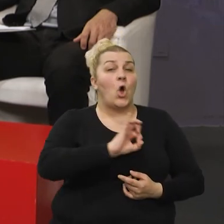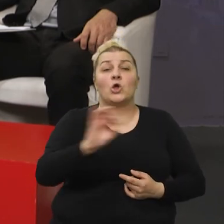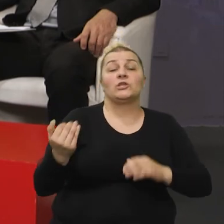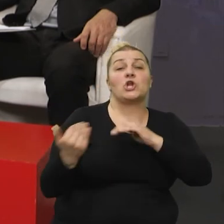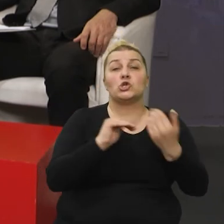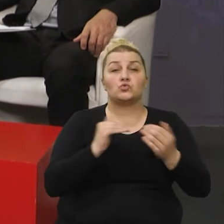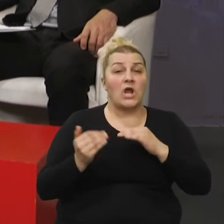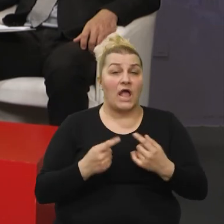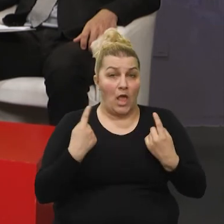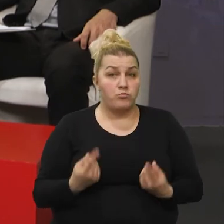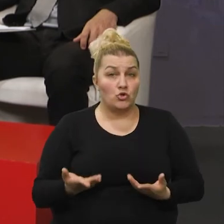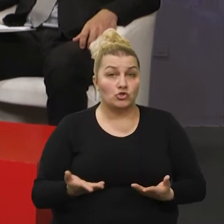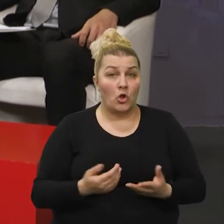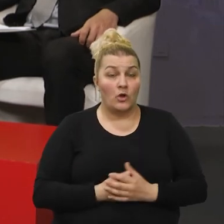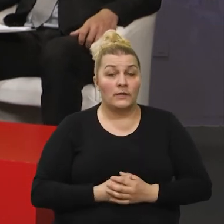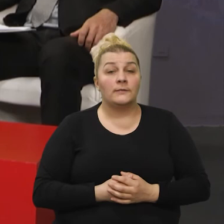suradnja postoji tu.